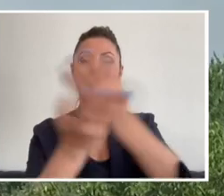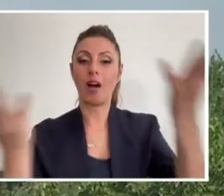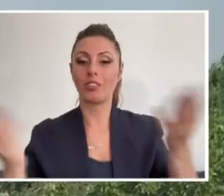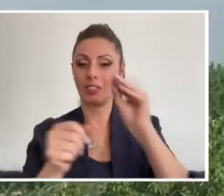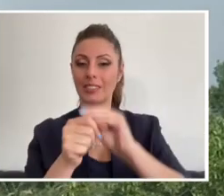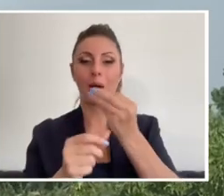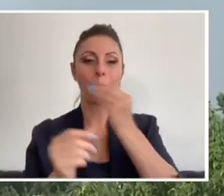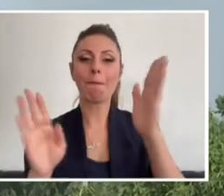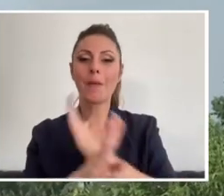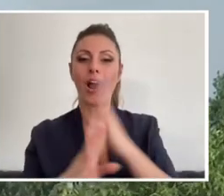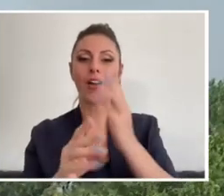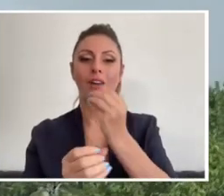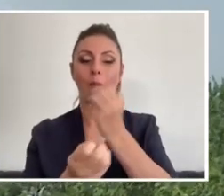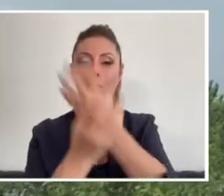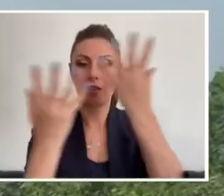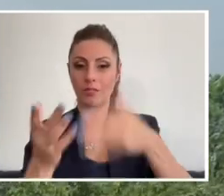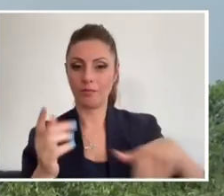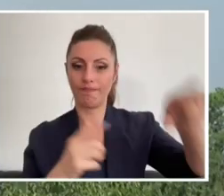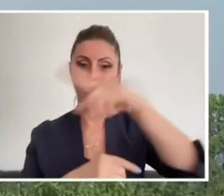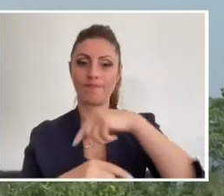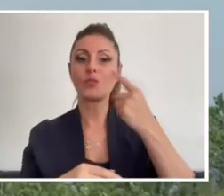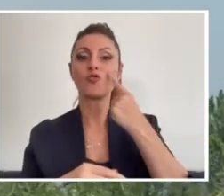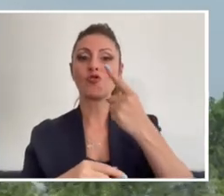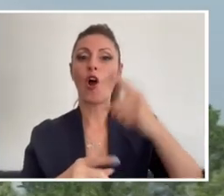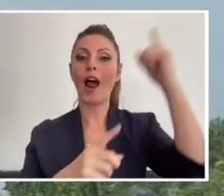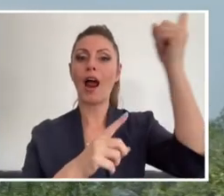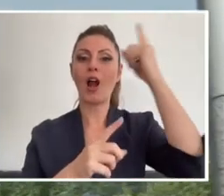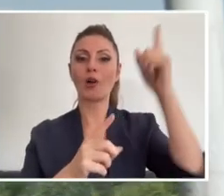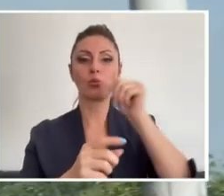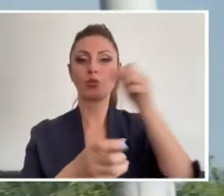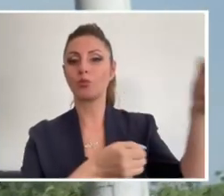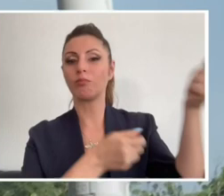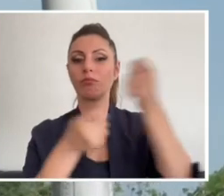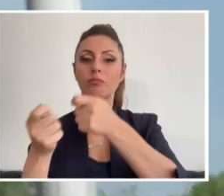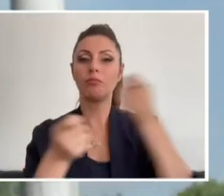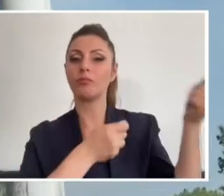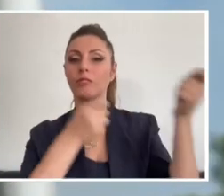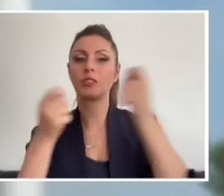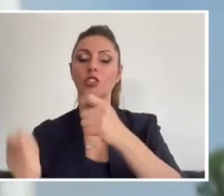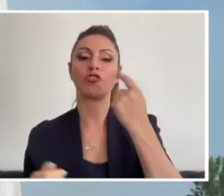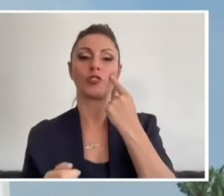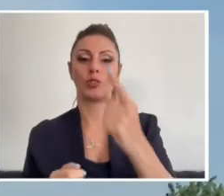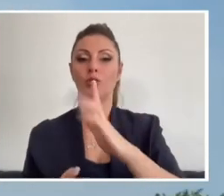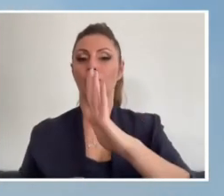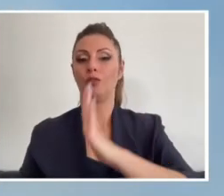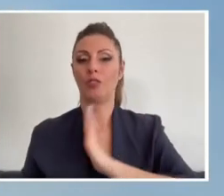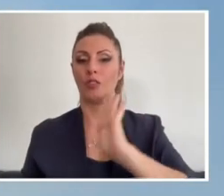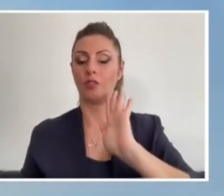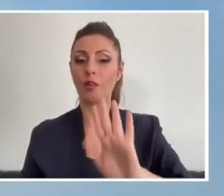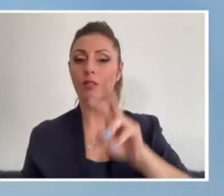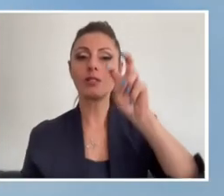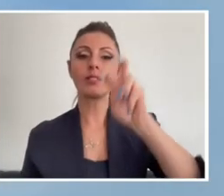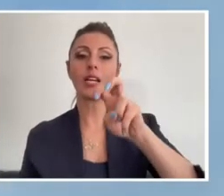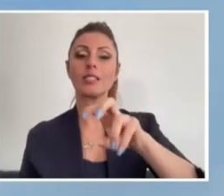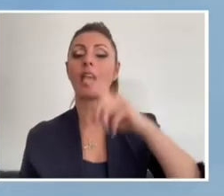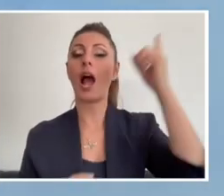ilerimizde duvan yükseldiğini görebiliyorsunuz. İşte helikopter de geldi. Yani söndürme helikopteri, 8 helikopter gün boyu